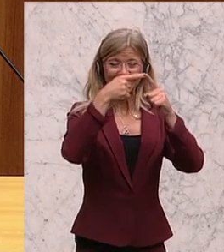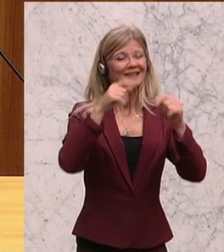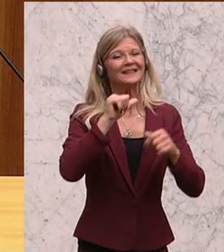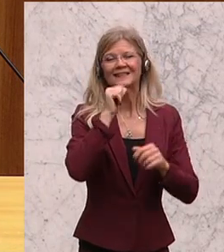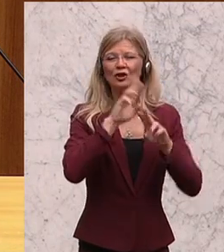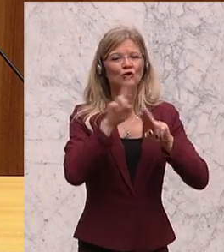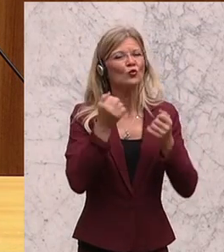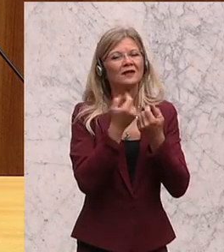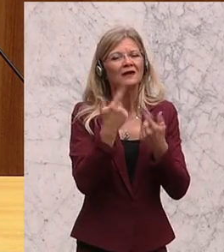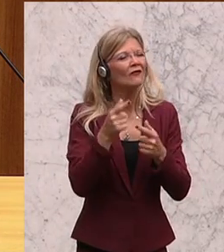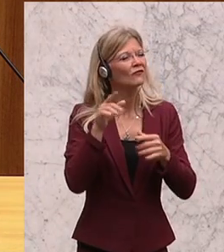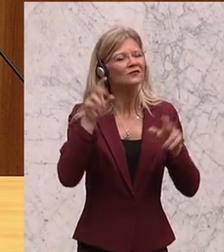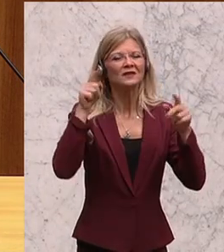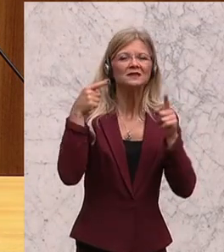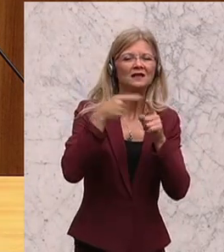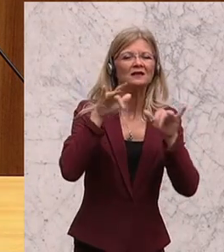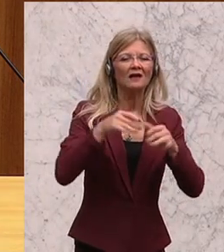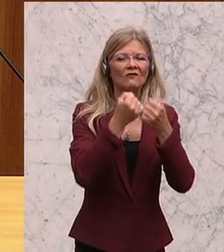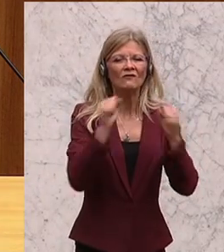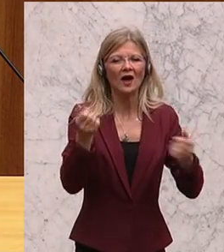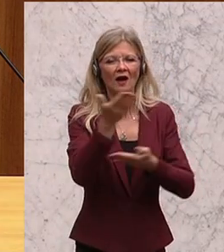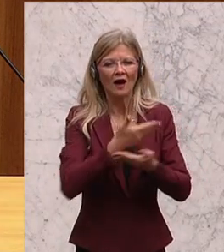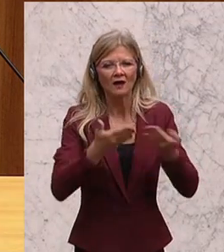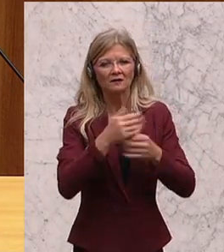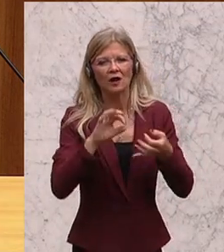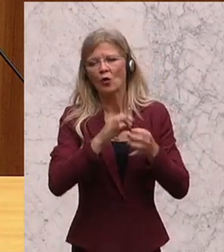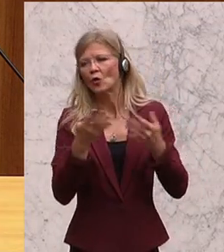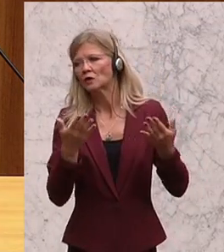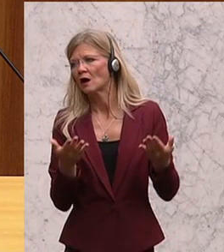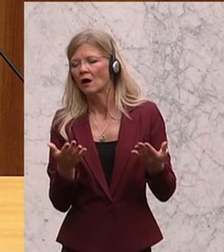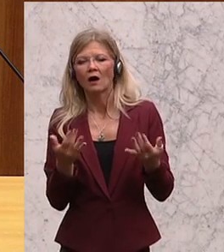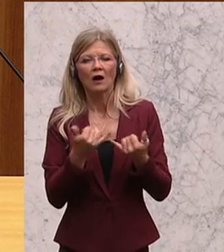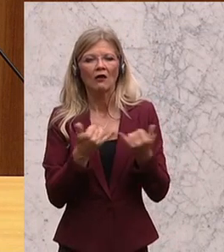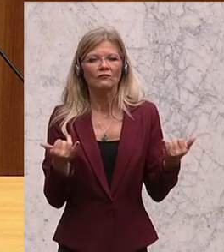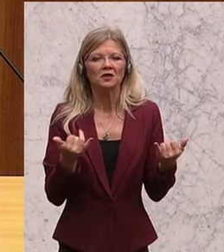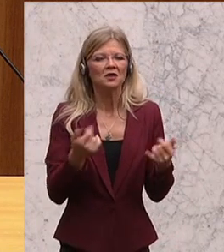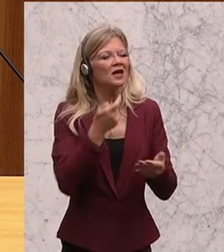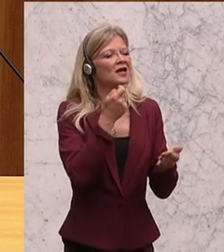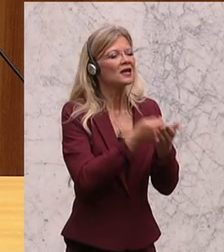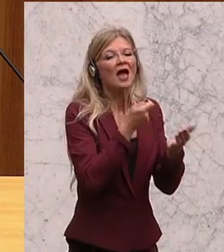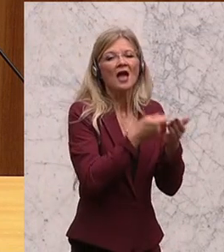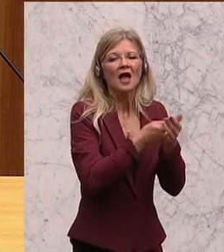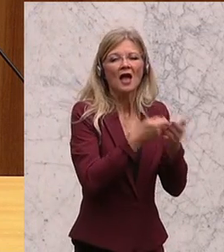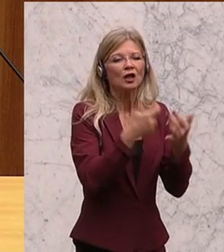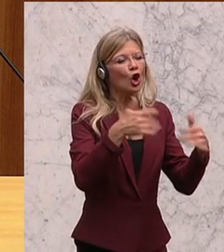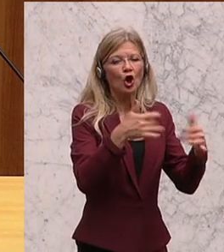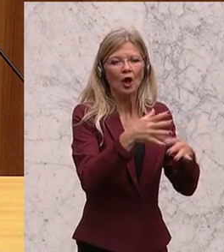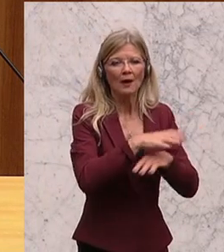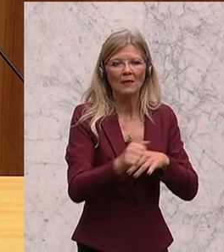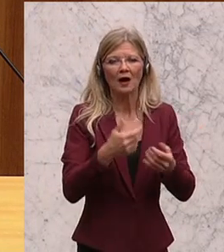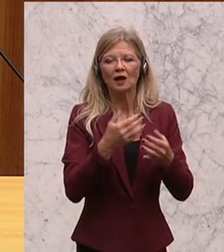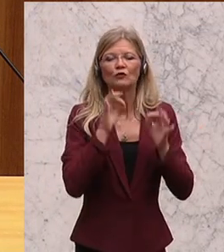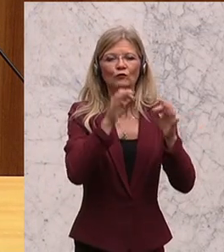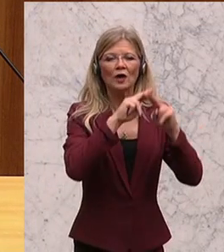Freihandel sind, eben nicht nur das freie Spiel von Kapital und internationalen